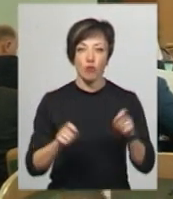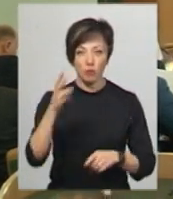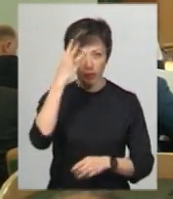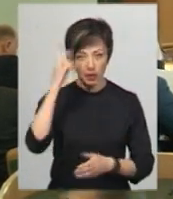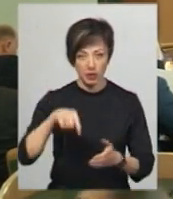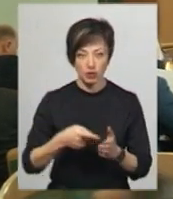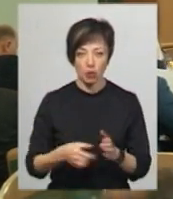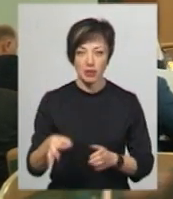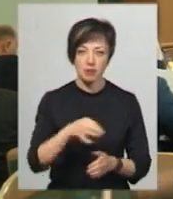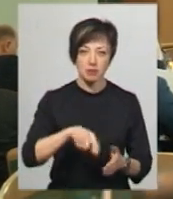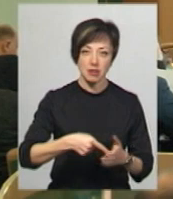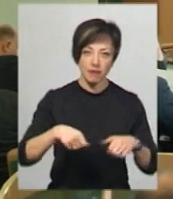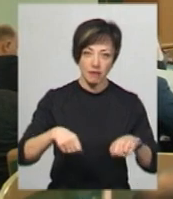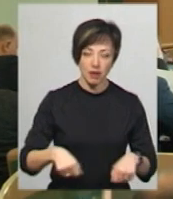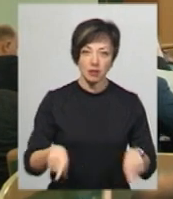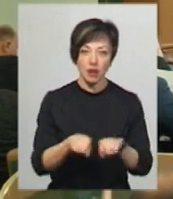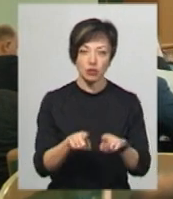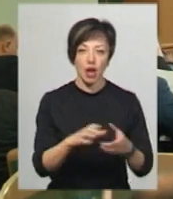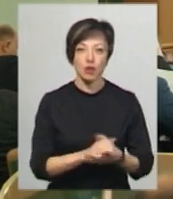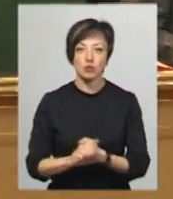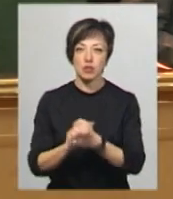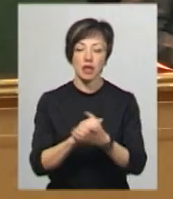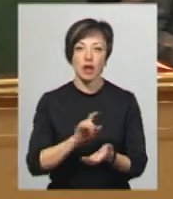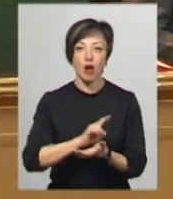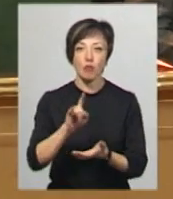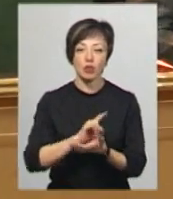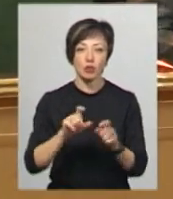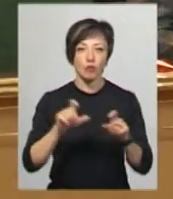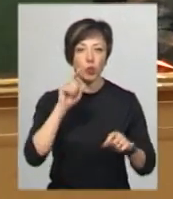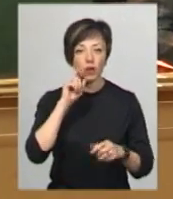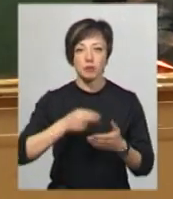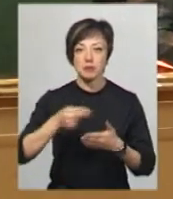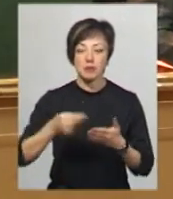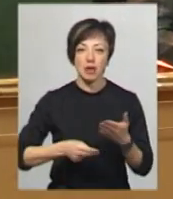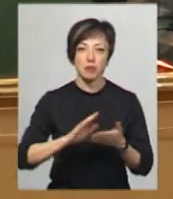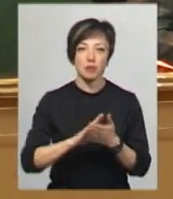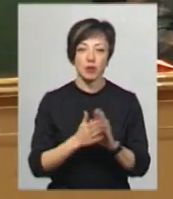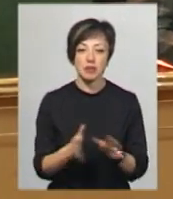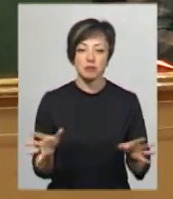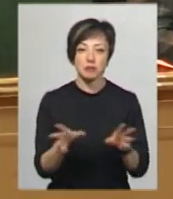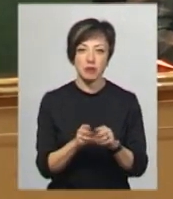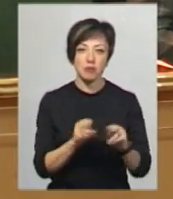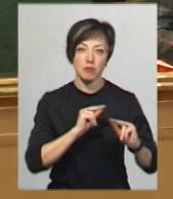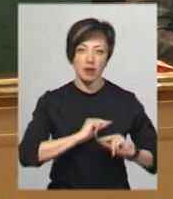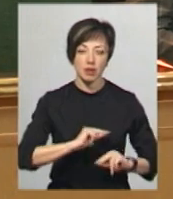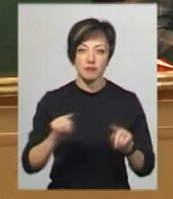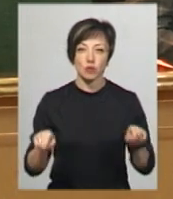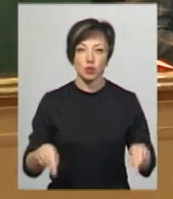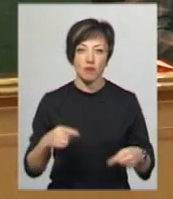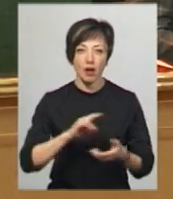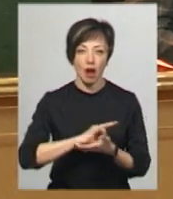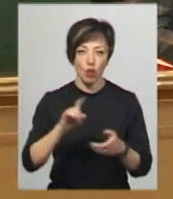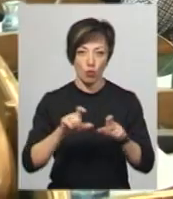обласна та міська влада, а також Асоціація аеропортів України підписали меморандум щодо спільної співпраці з відновленням